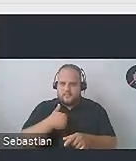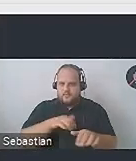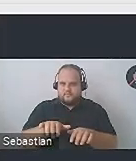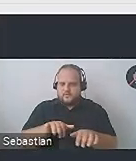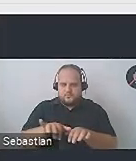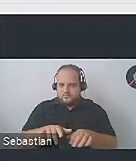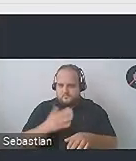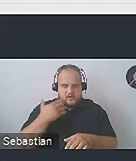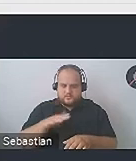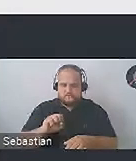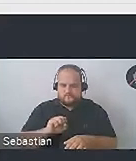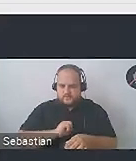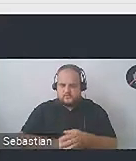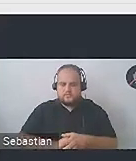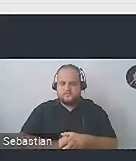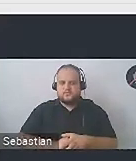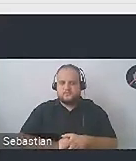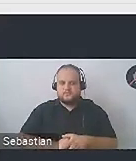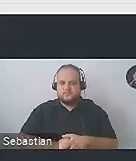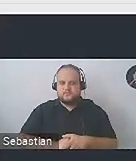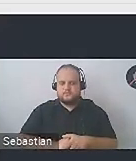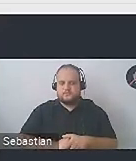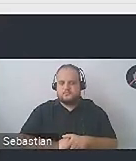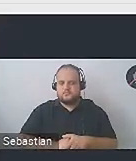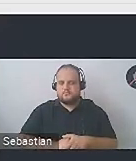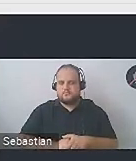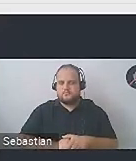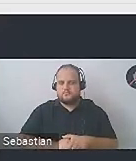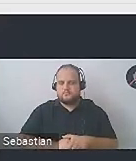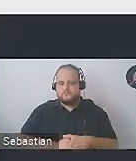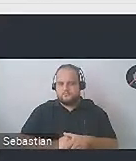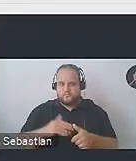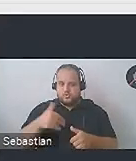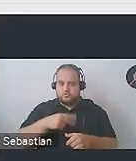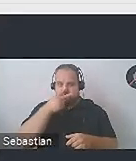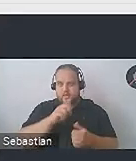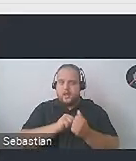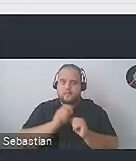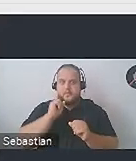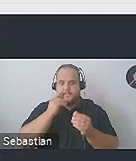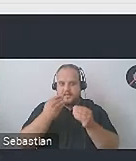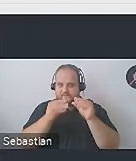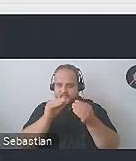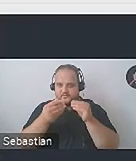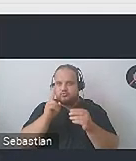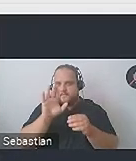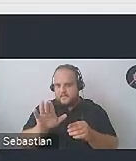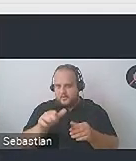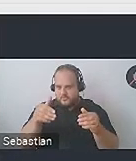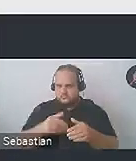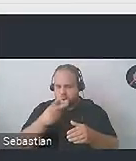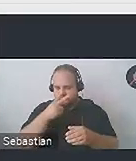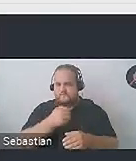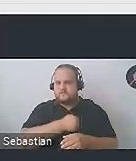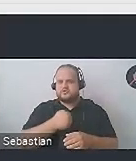To jest bardzo fajny system. Polecam móc kiedyś zobaczyć albo pobawić się czymś takim. Wiem, że kiedyś w